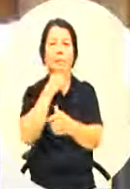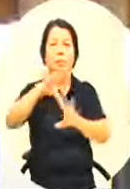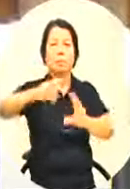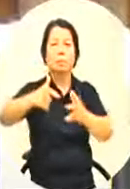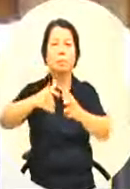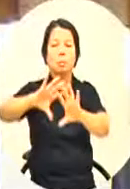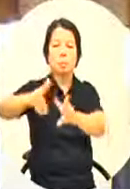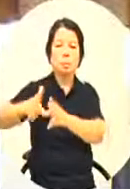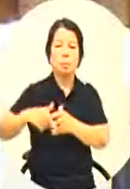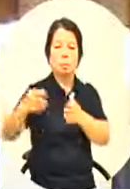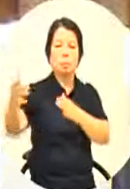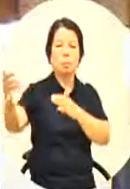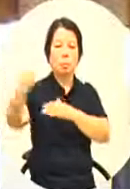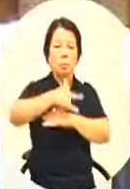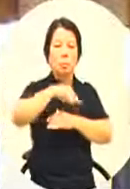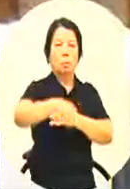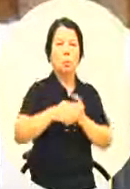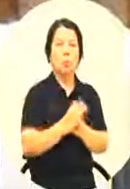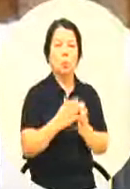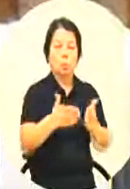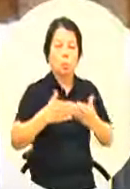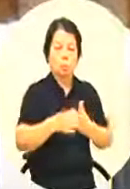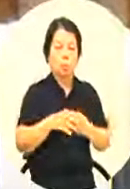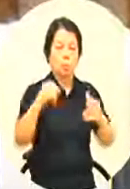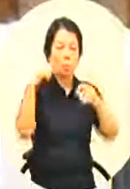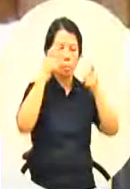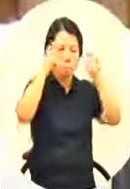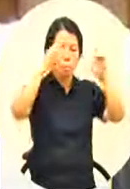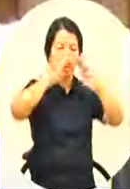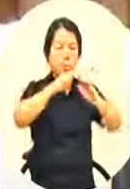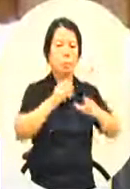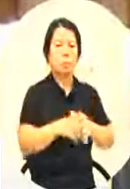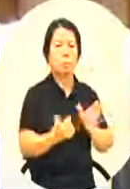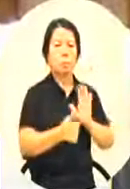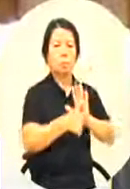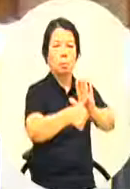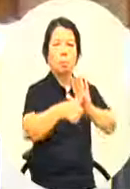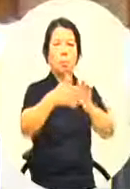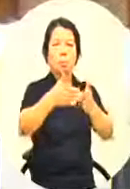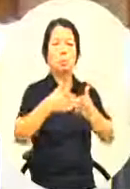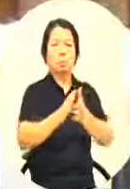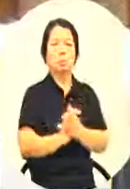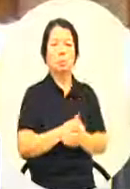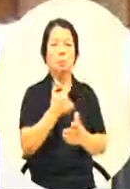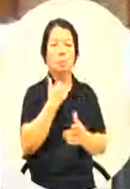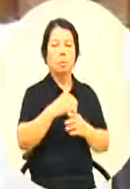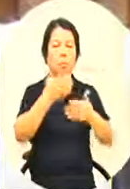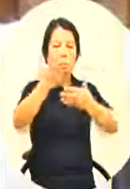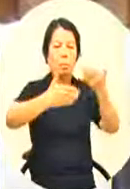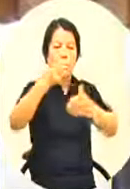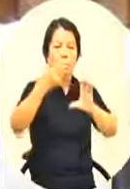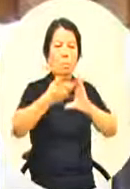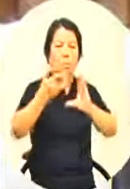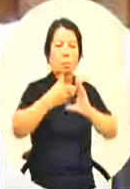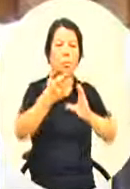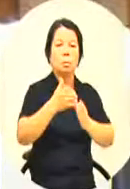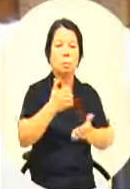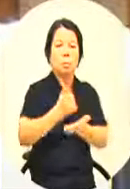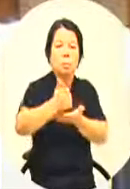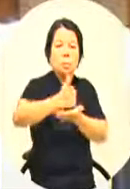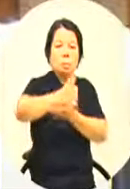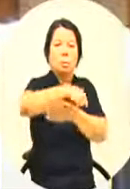我们当然要先打好我们的文化品牌要提高我们的知名度其实影视产业的输出是一个非常非常重要的